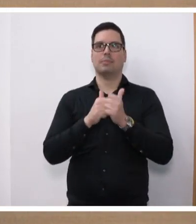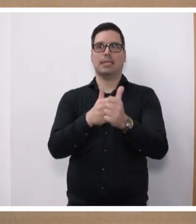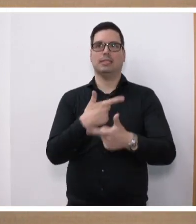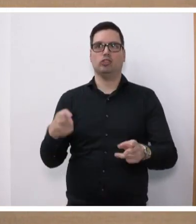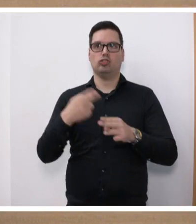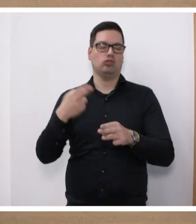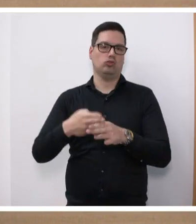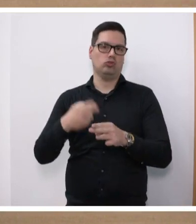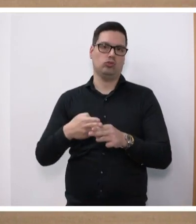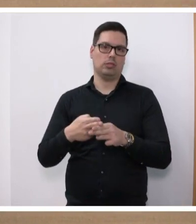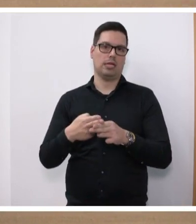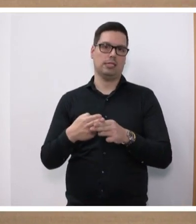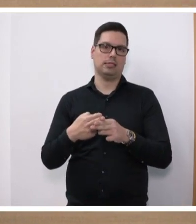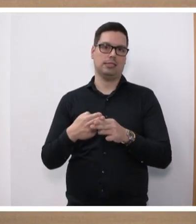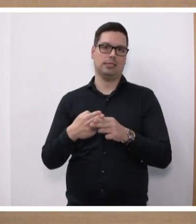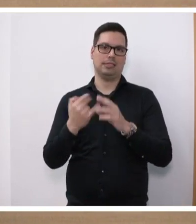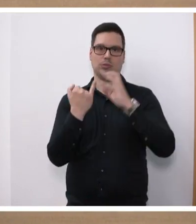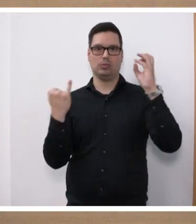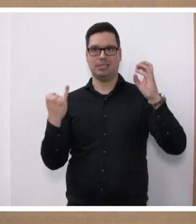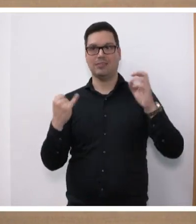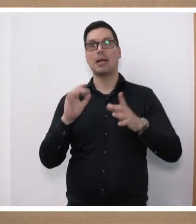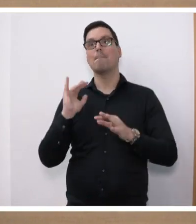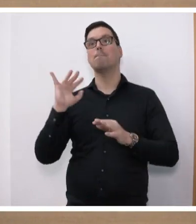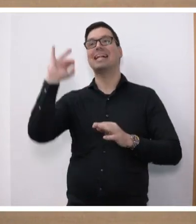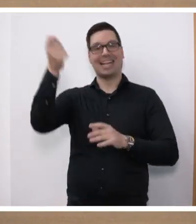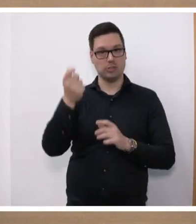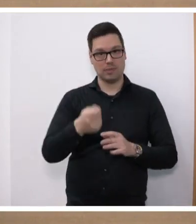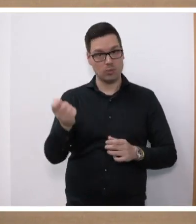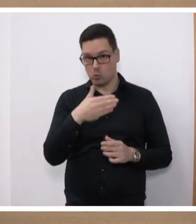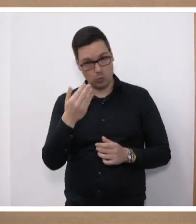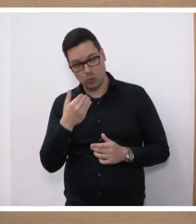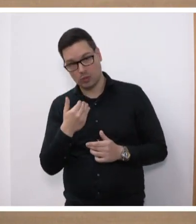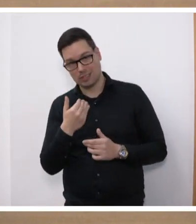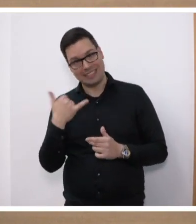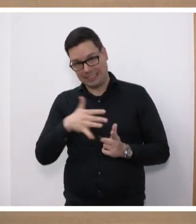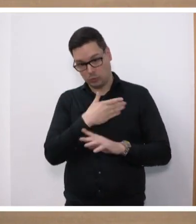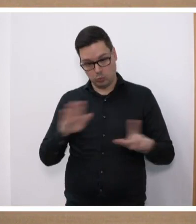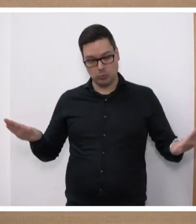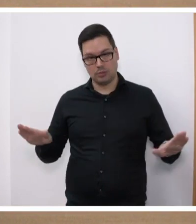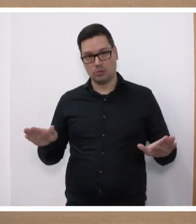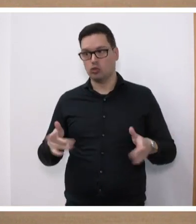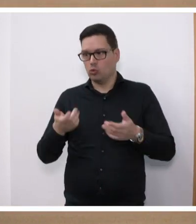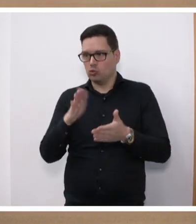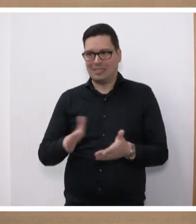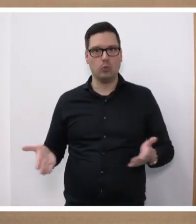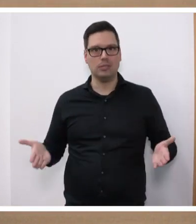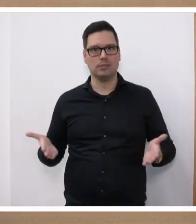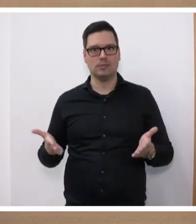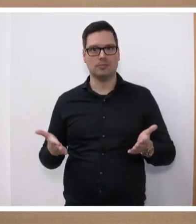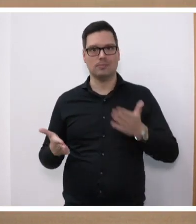Hätten wir die grüne Transformation der Stahlindustrie mit Milliardensubventionen jetzt nicht auf den Weg gebracht, dann wäre sie schon tot.